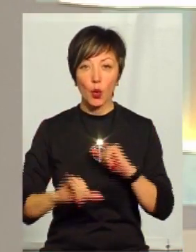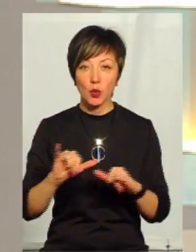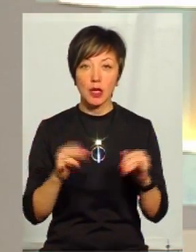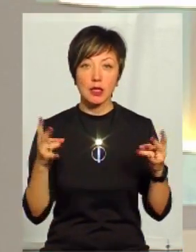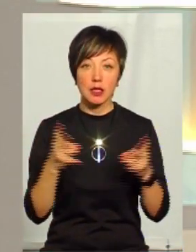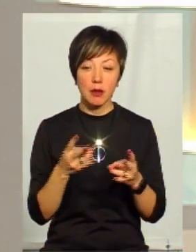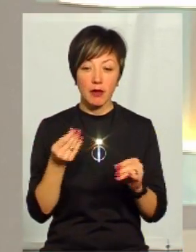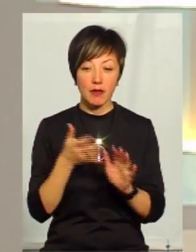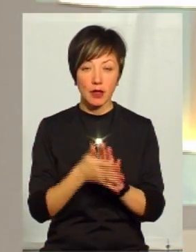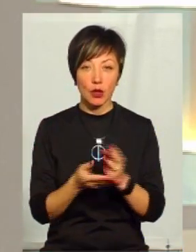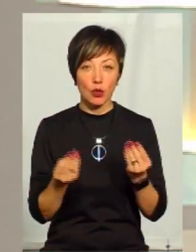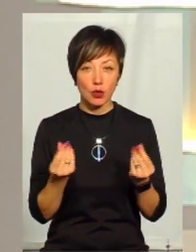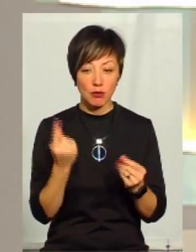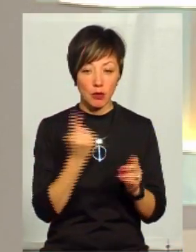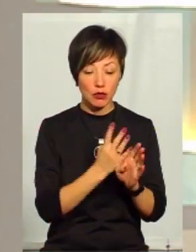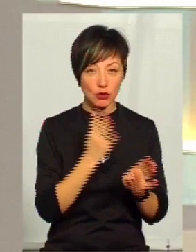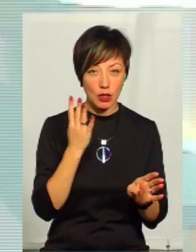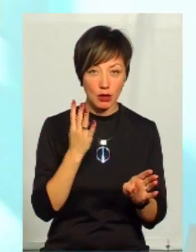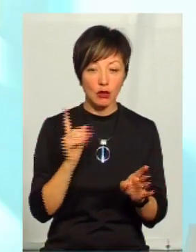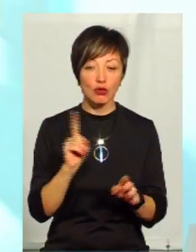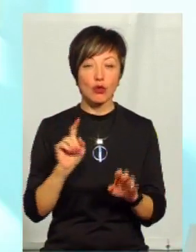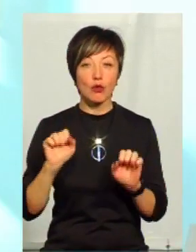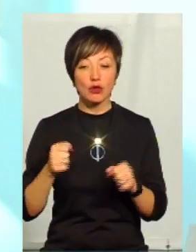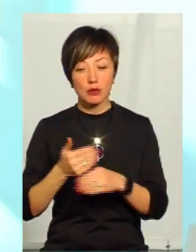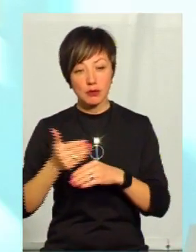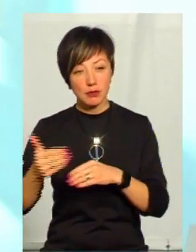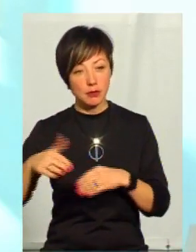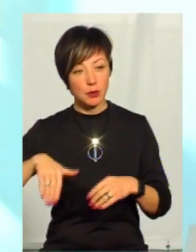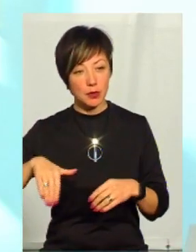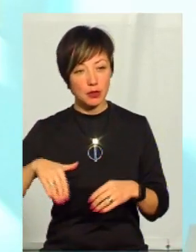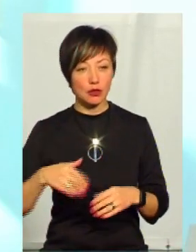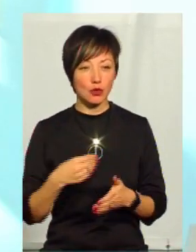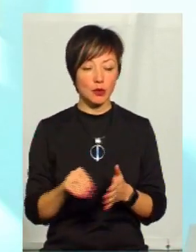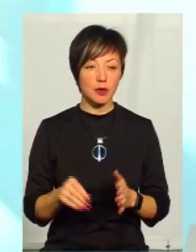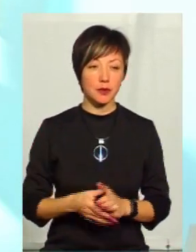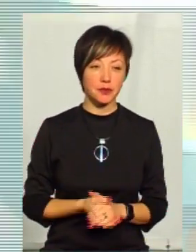куди нам треба витратити кошти в першу чергу, а що треба трошки зачекати.